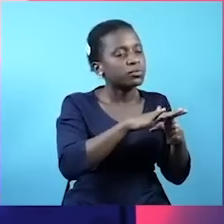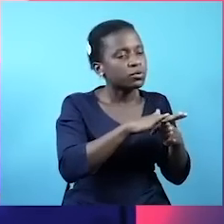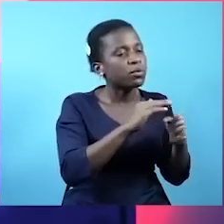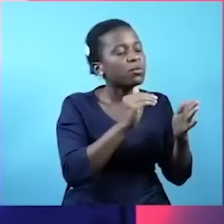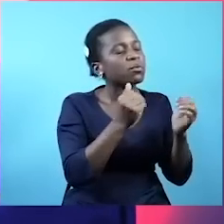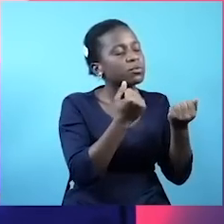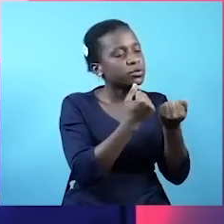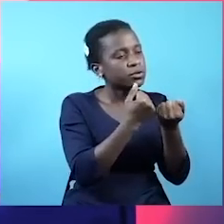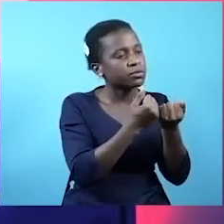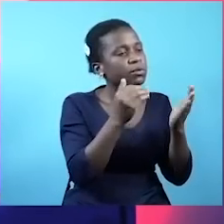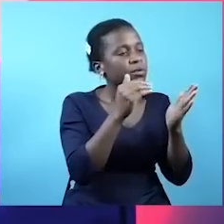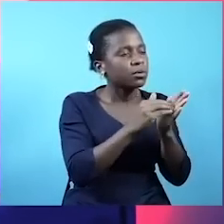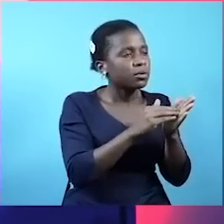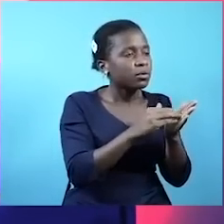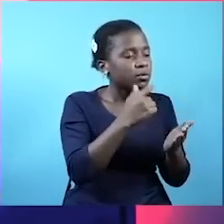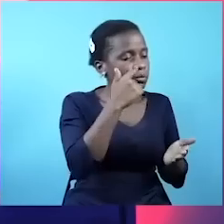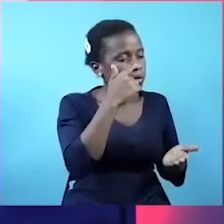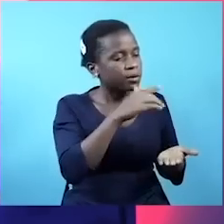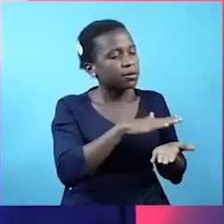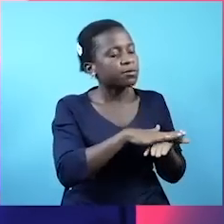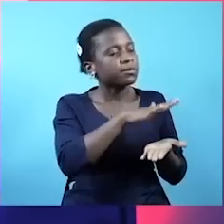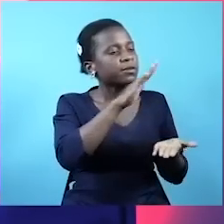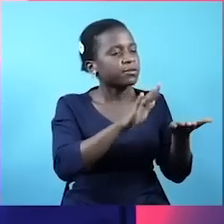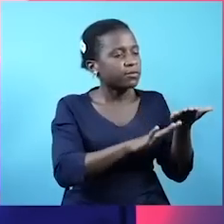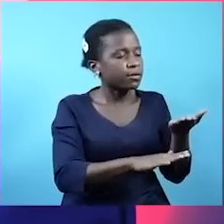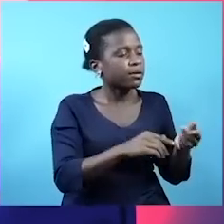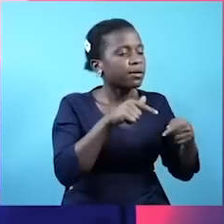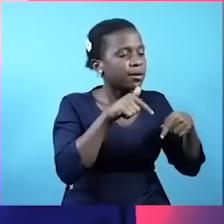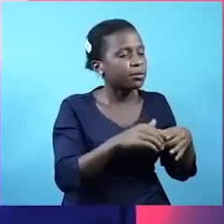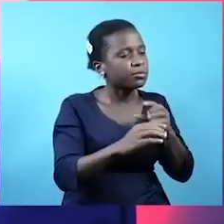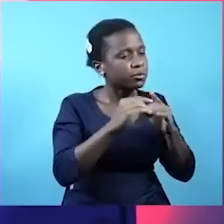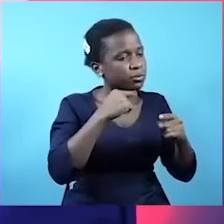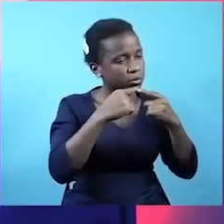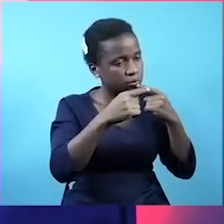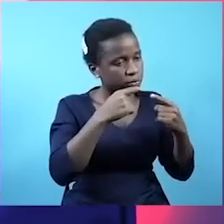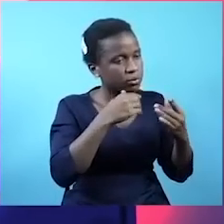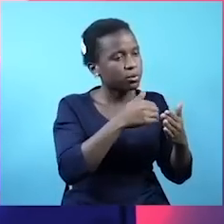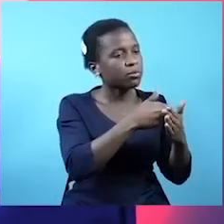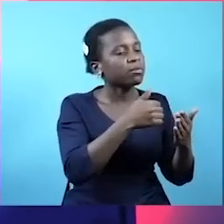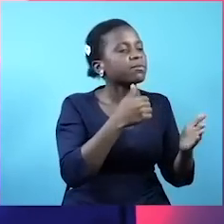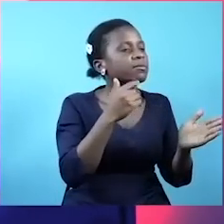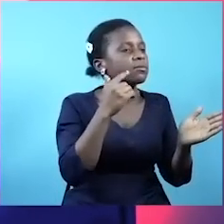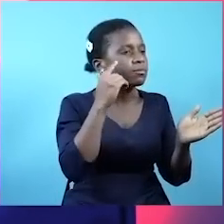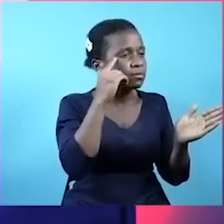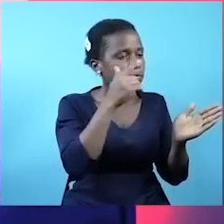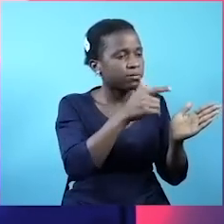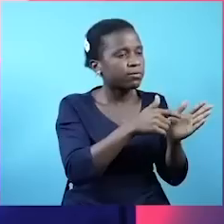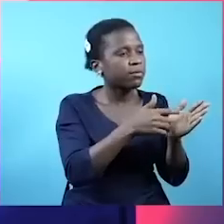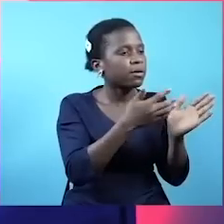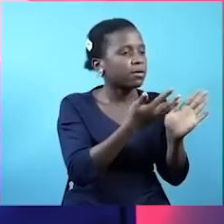Yani unangalia faida na hasara. Leo tunazungumza kwa mfano. Umefatiria uu mchakato wa...